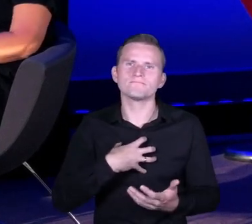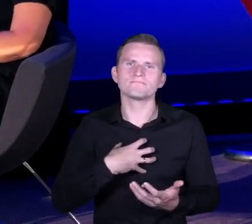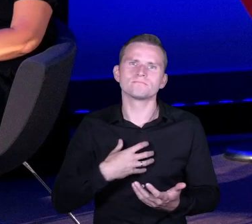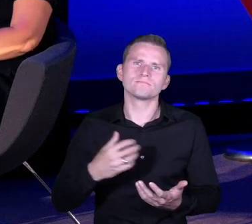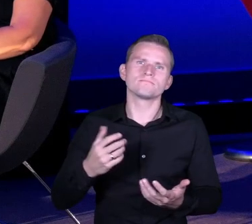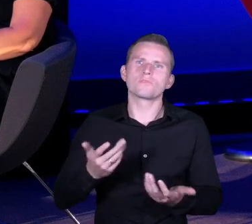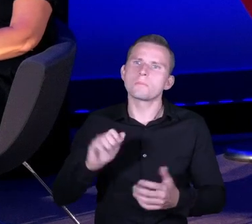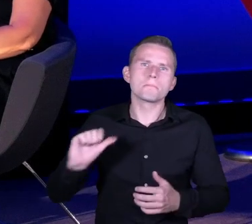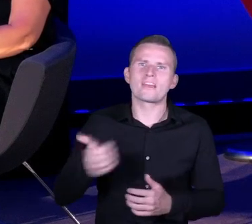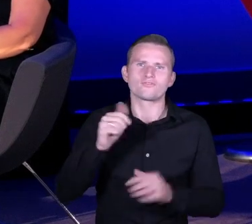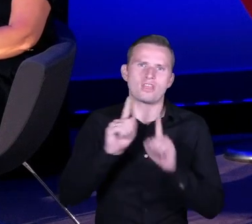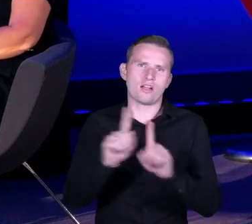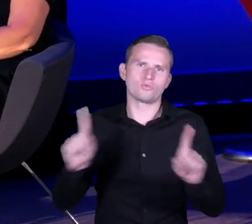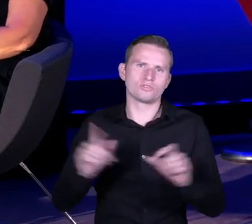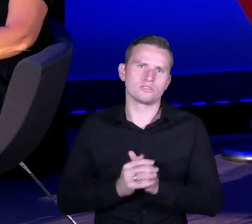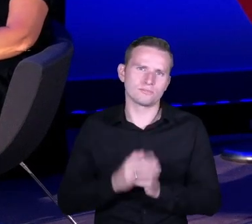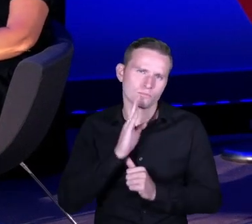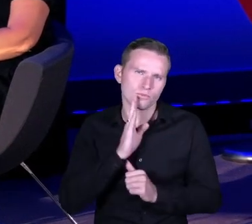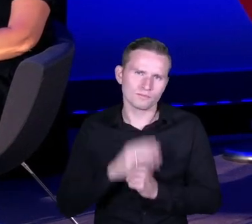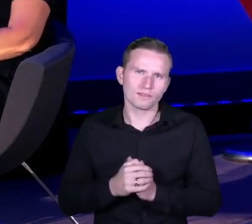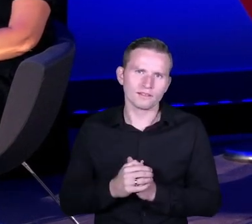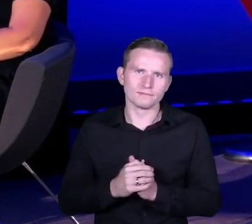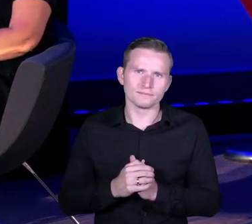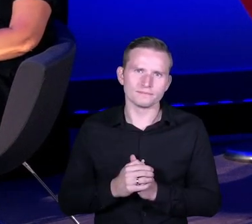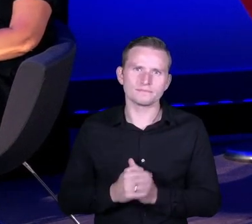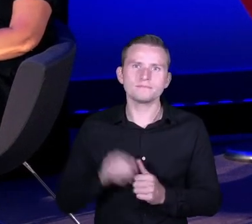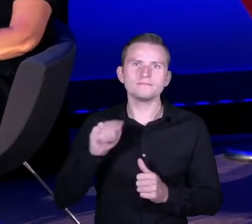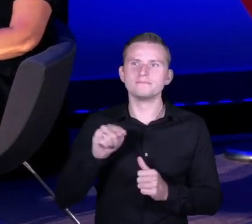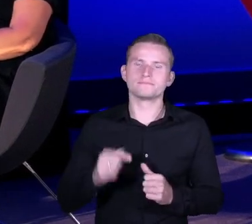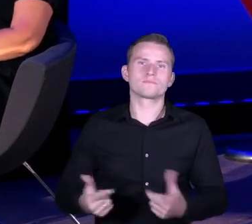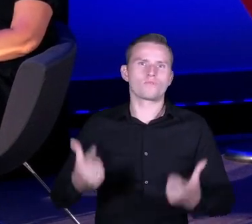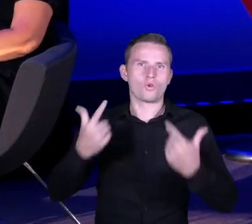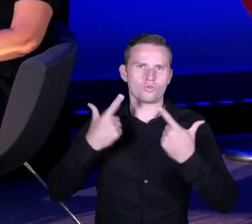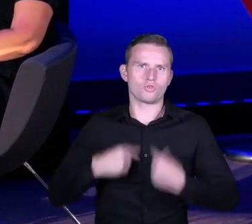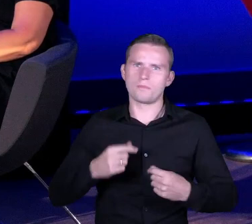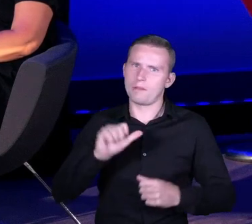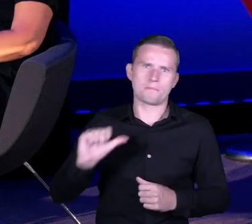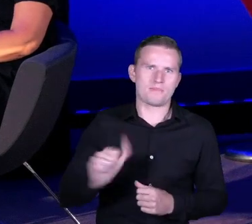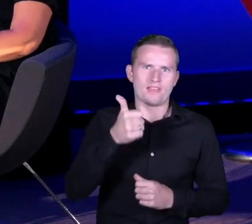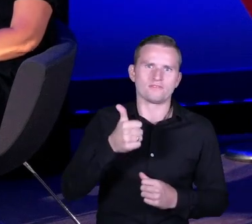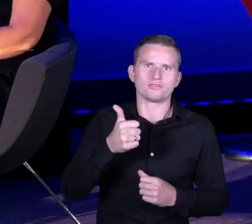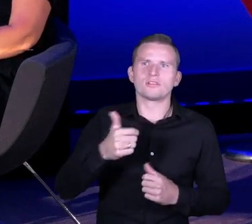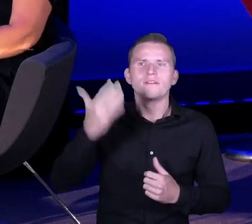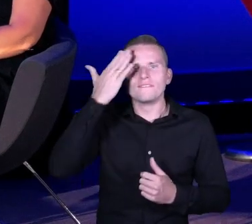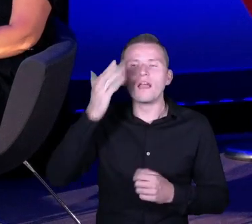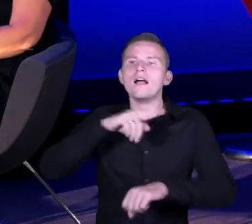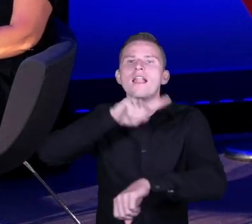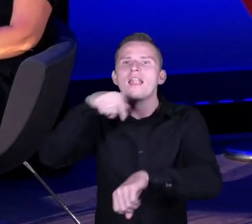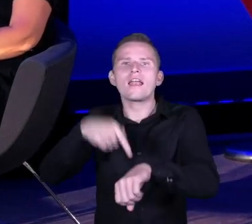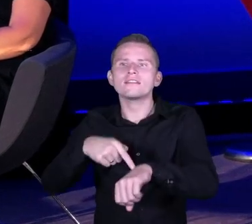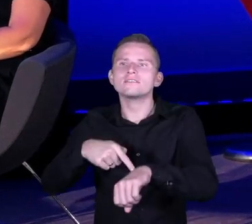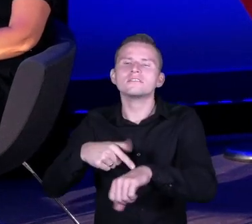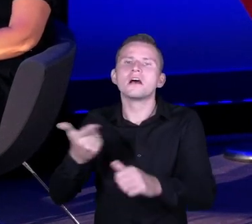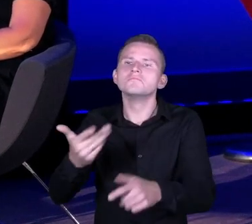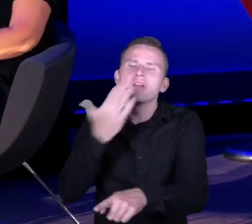nauczycielka. Czyli taka postać, taka osoba, której jest bardzo bliskie to, co się dzieje na lekcji. Ja mam za sobą